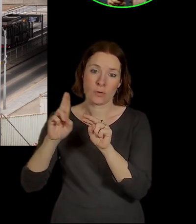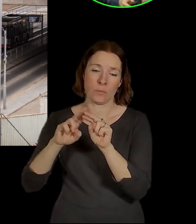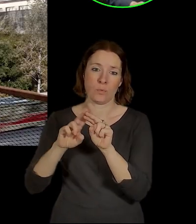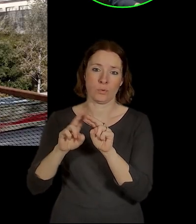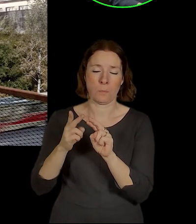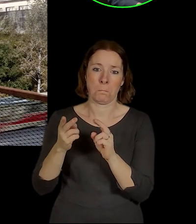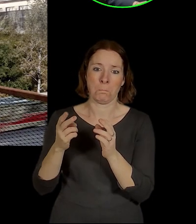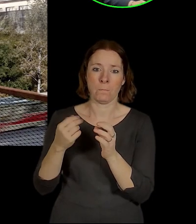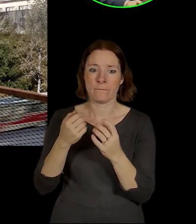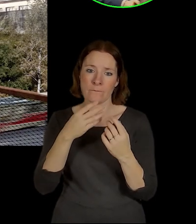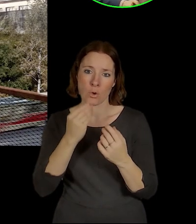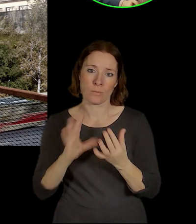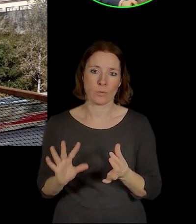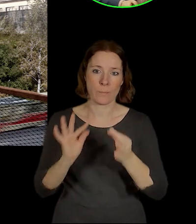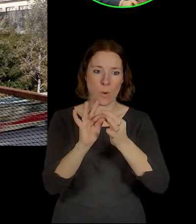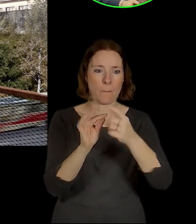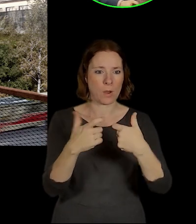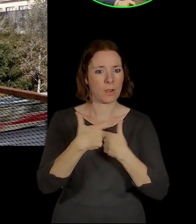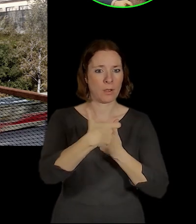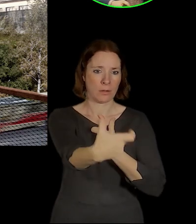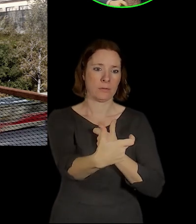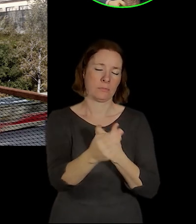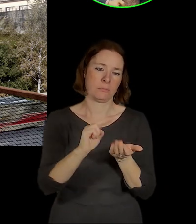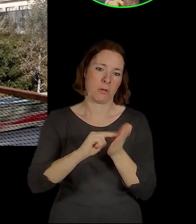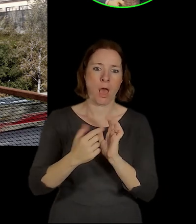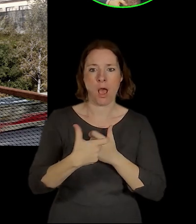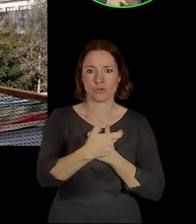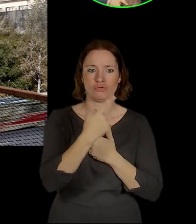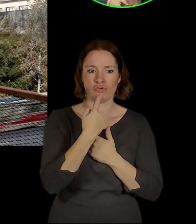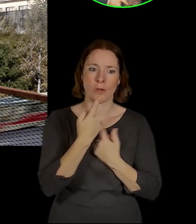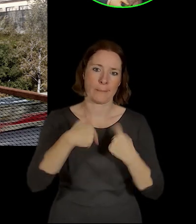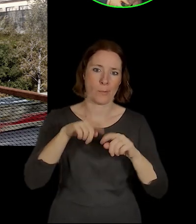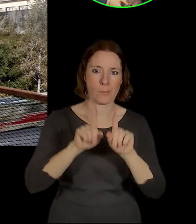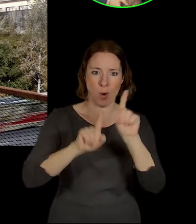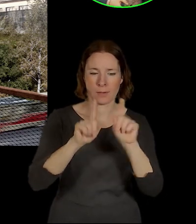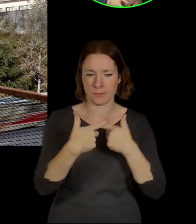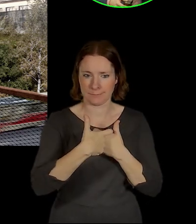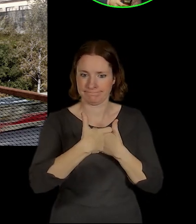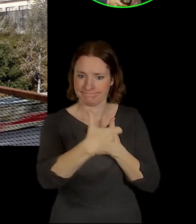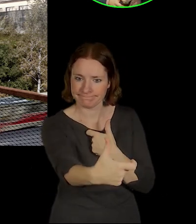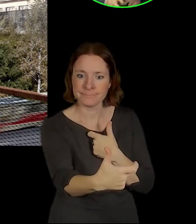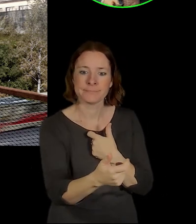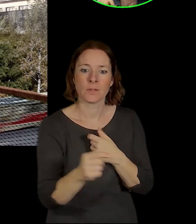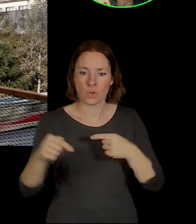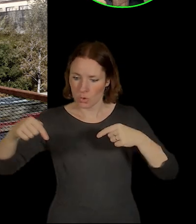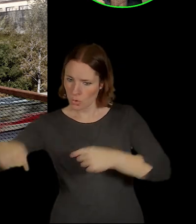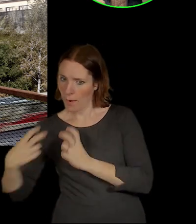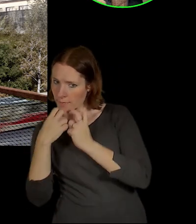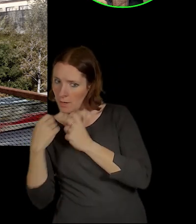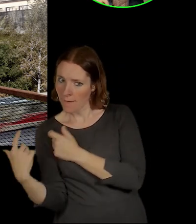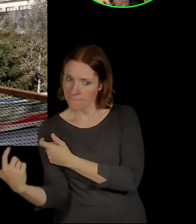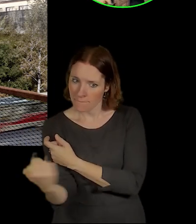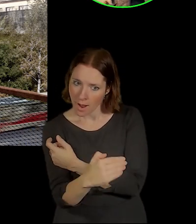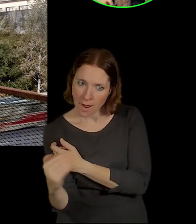drážní promenáda. Nějak takhle by to mělo vypadat. Liniový park. A za druhé tam bude